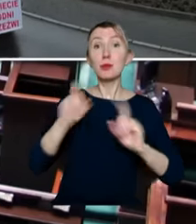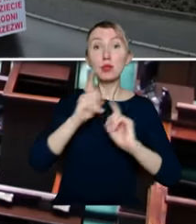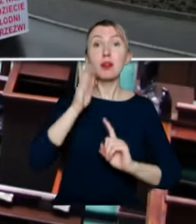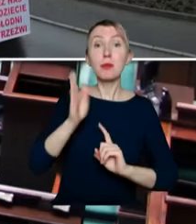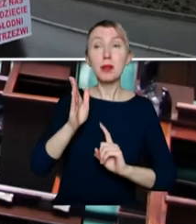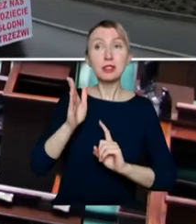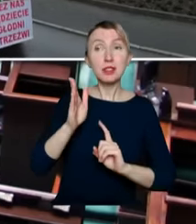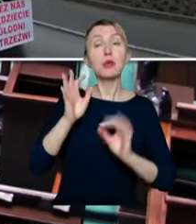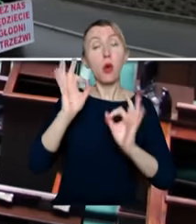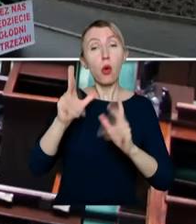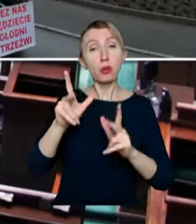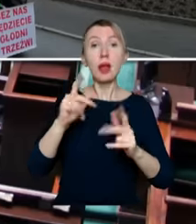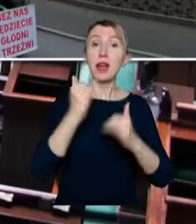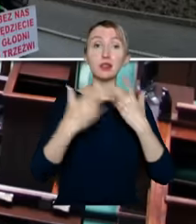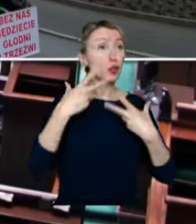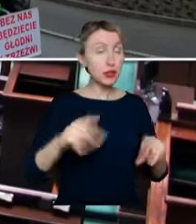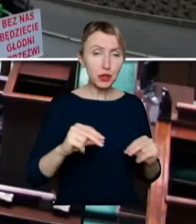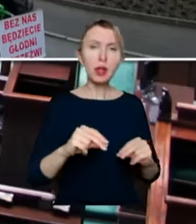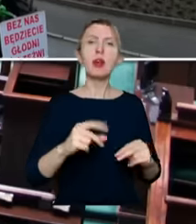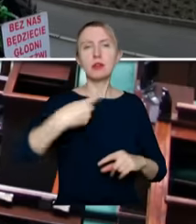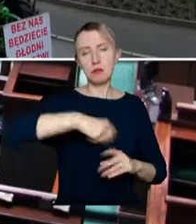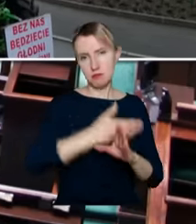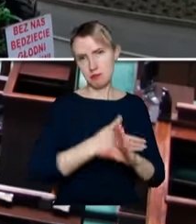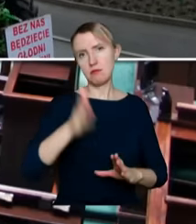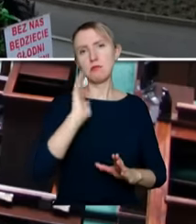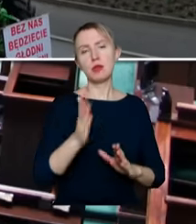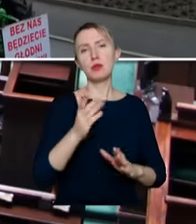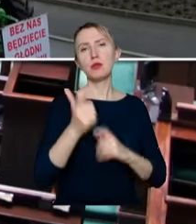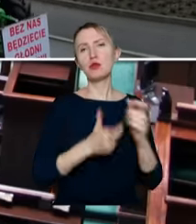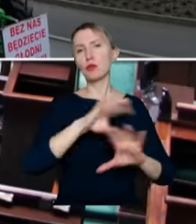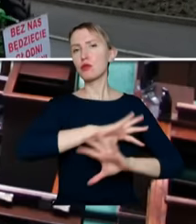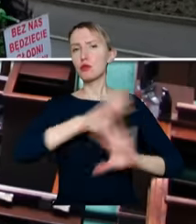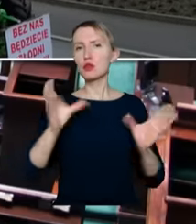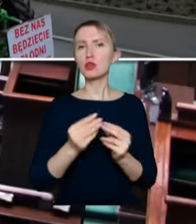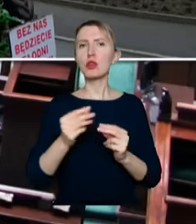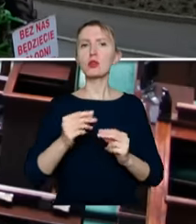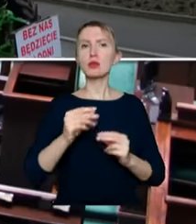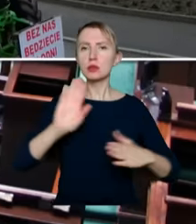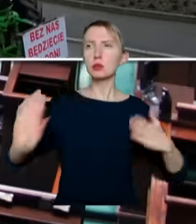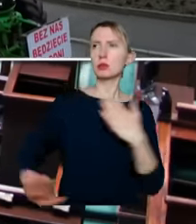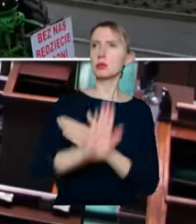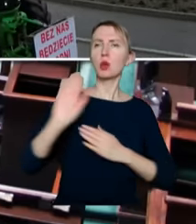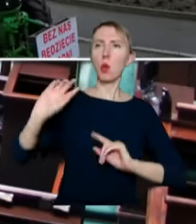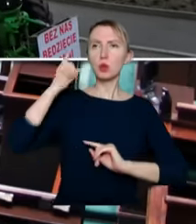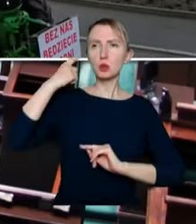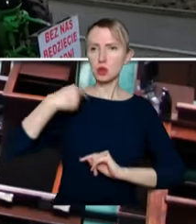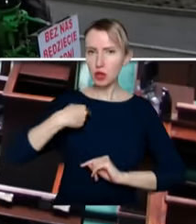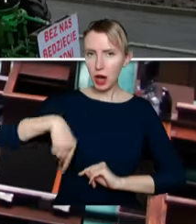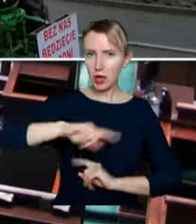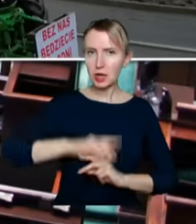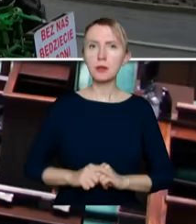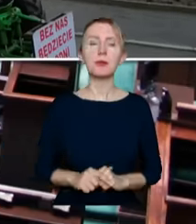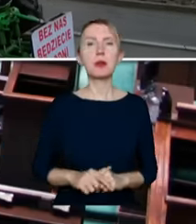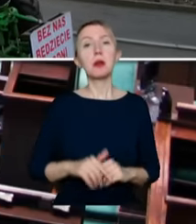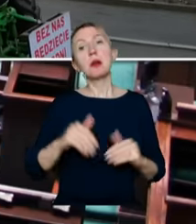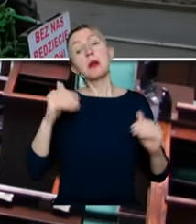dalej będziemy robić wszystko, żeby ten głos rolnika był słyszany. Być może będzie najazd,